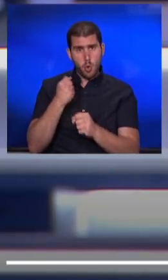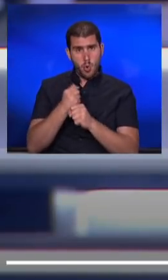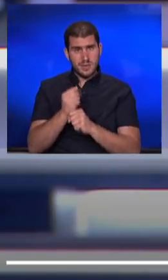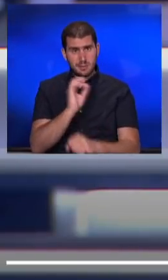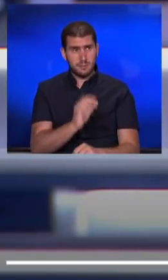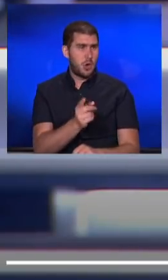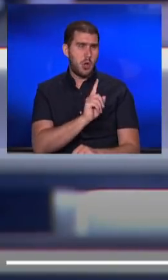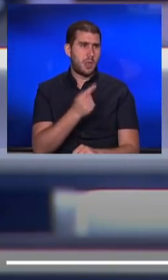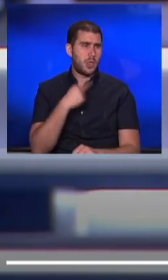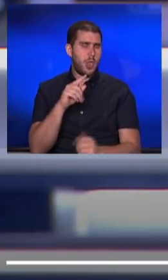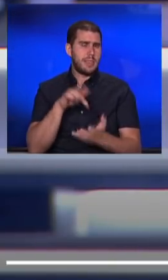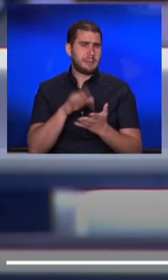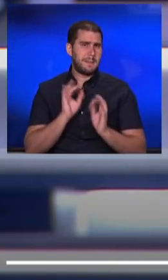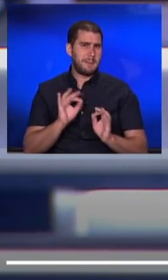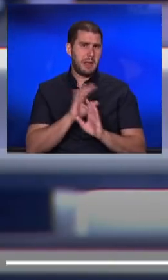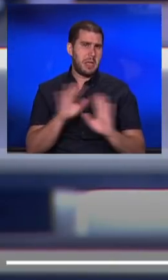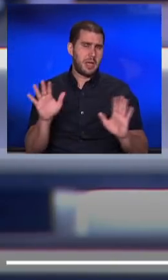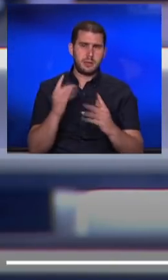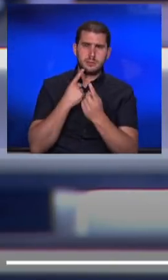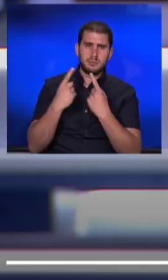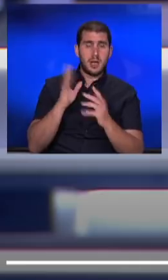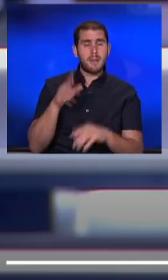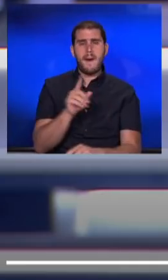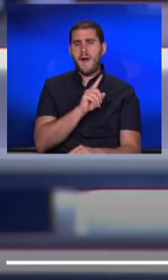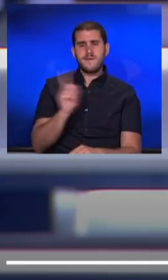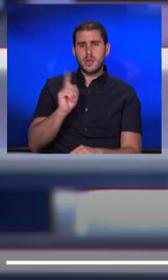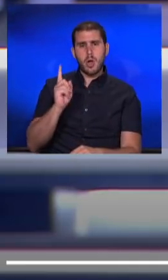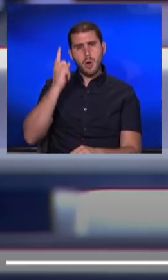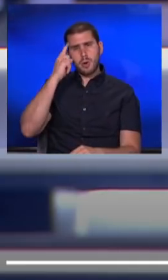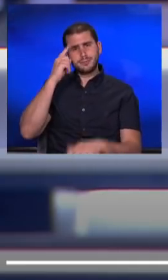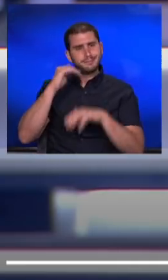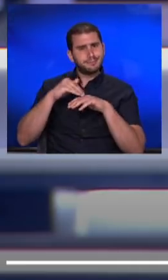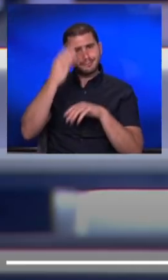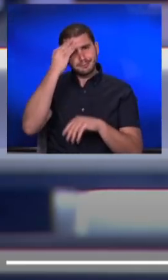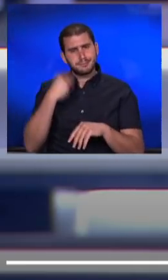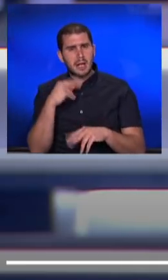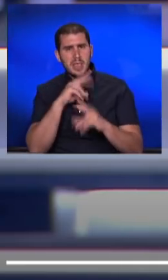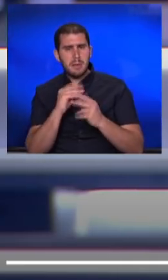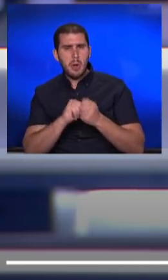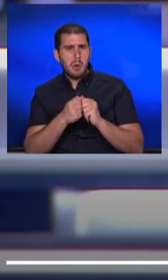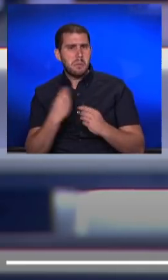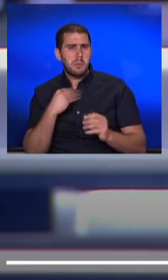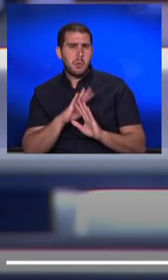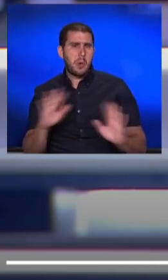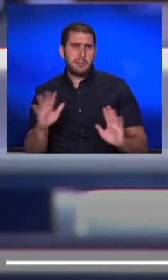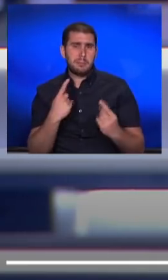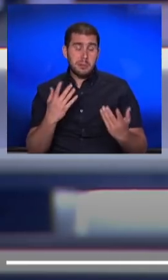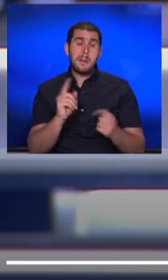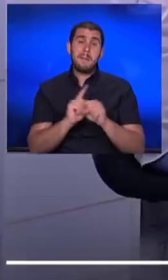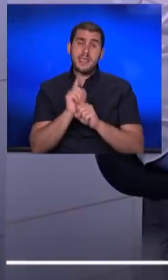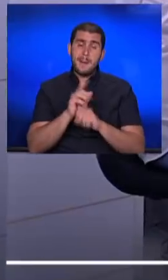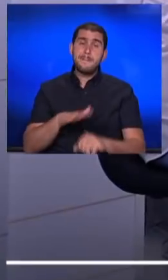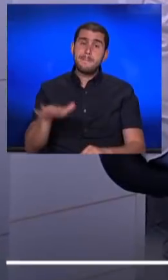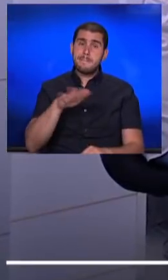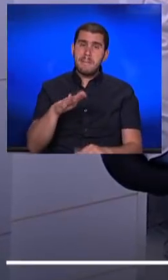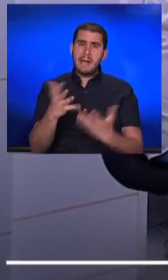לא, אנחנו לא נמצאים בשום שיח. גם אף אחד לא תורח לדבר איתנו, לשוחח איתנו. כרגע המערכת לא